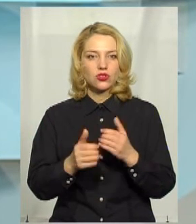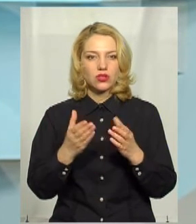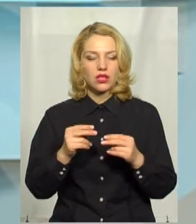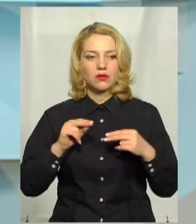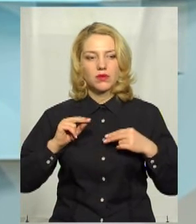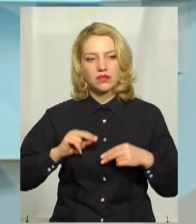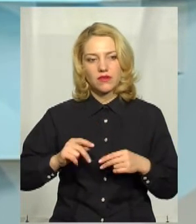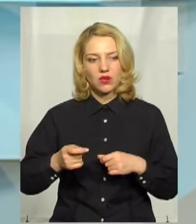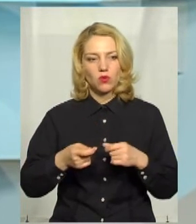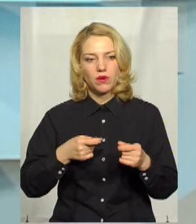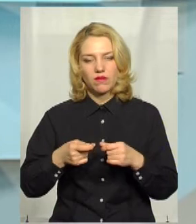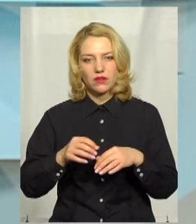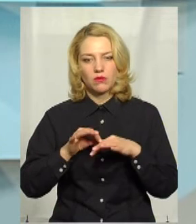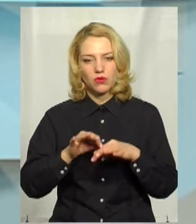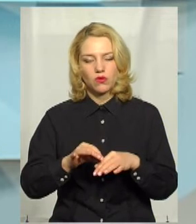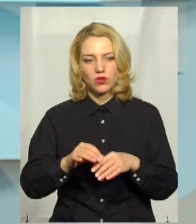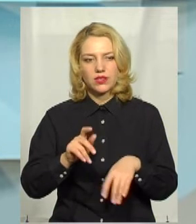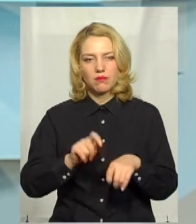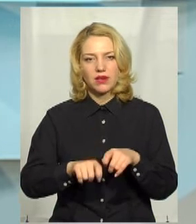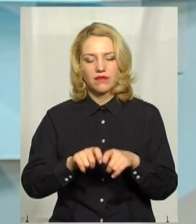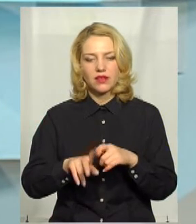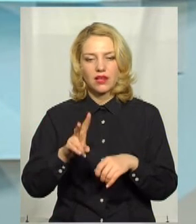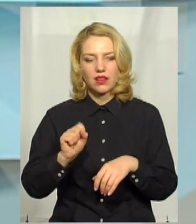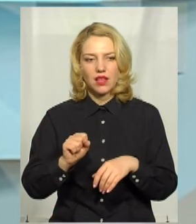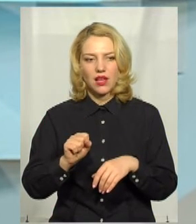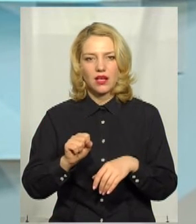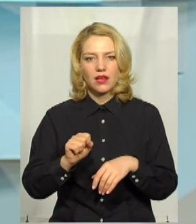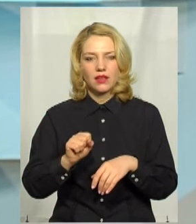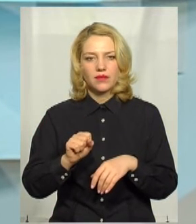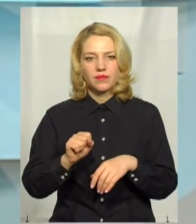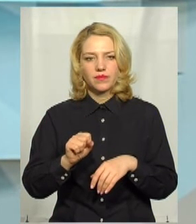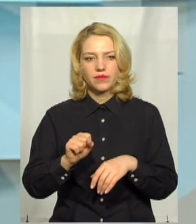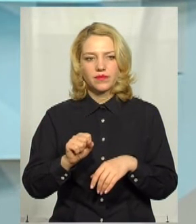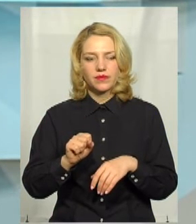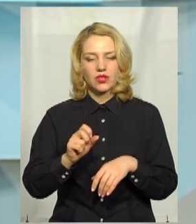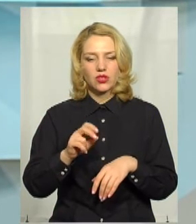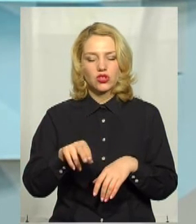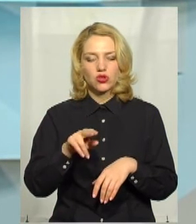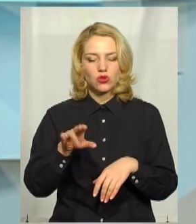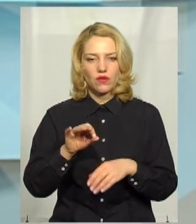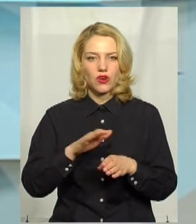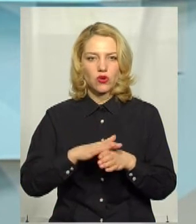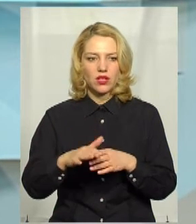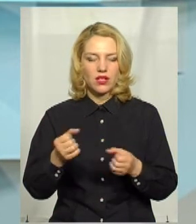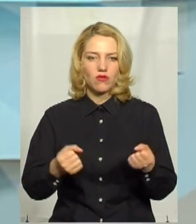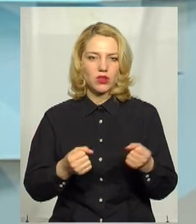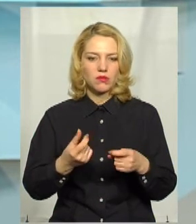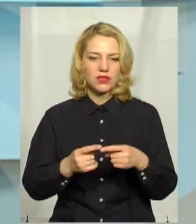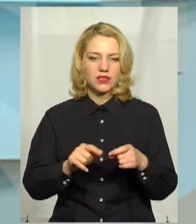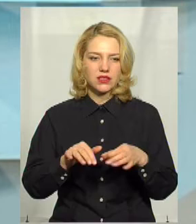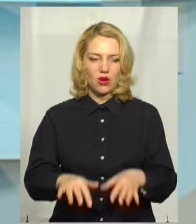працівниками управління проводиться перевірка на лінії. Саме виконання водіями цих заходів.